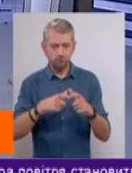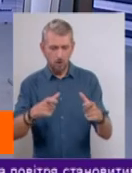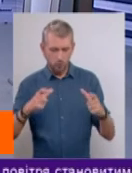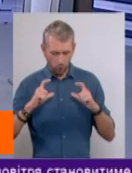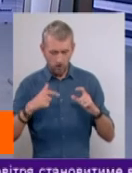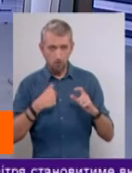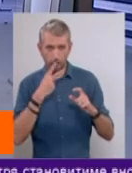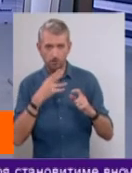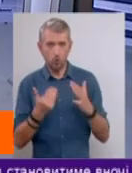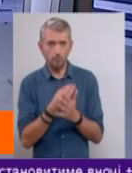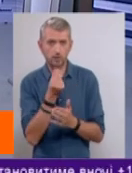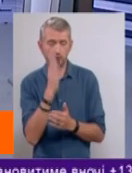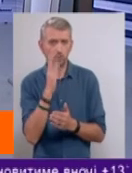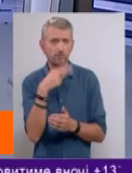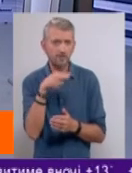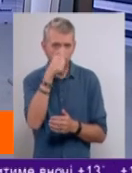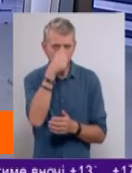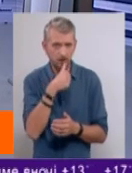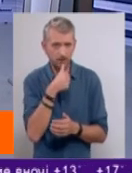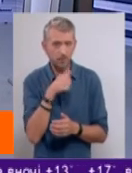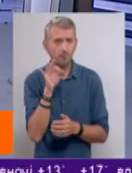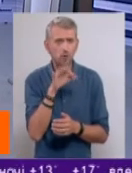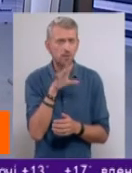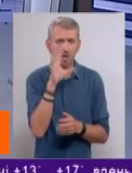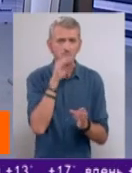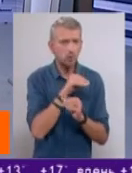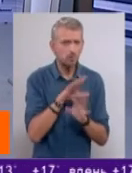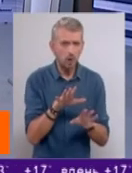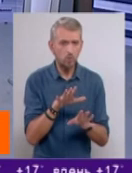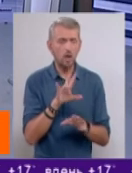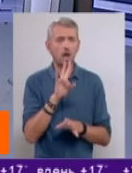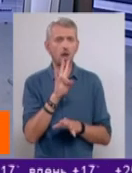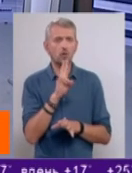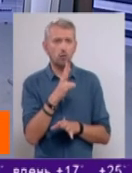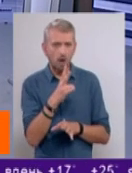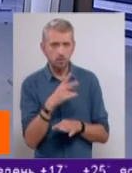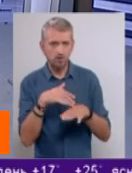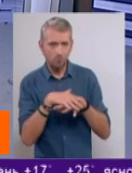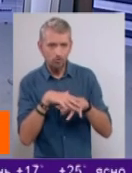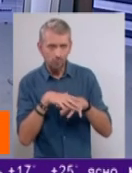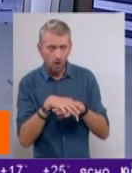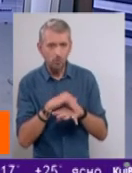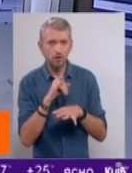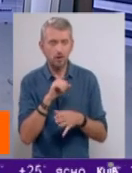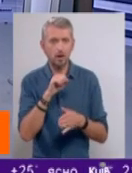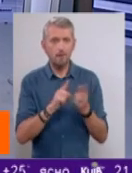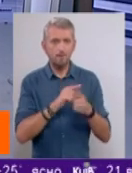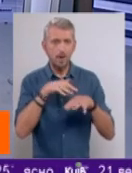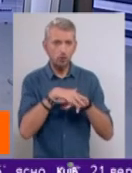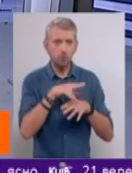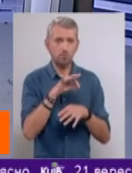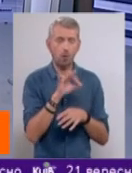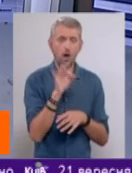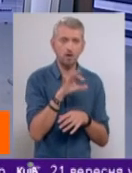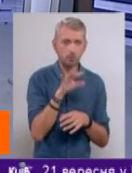вами увидим по новим тарифам, вони придуть в декабрі. Ну в октябрі не успеють, ноябрьські посчитають. І вот перерасчет по октябрю і